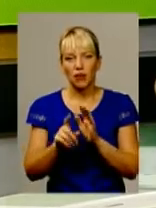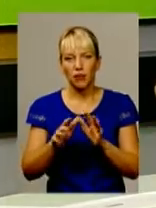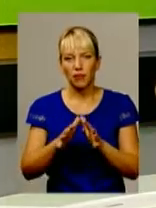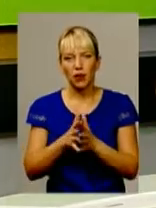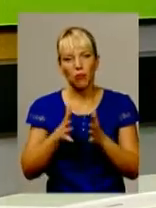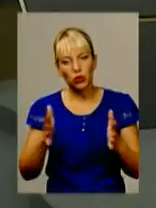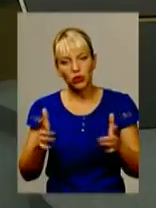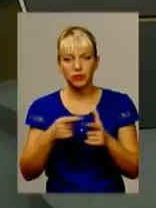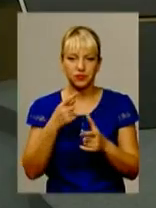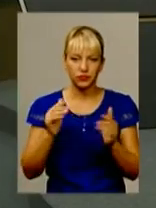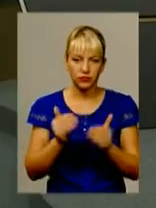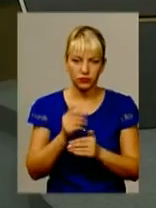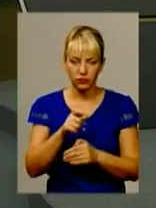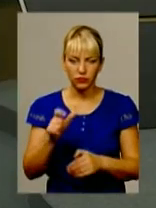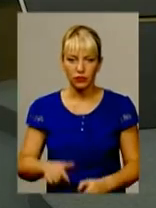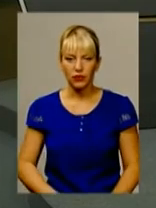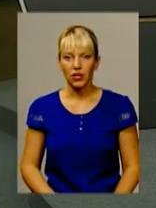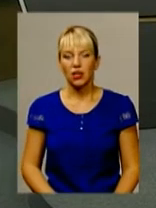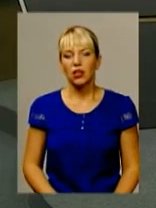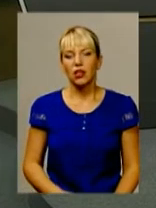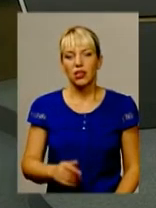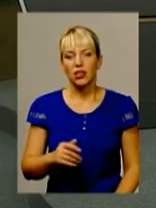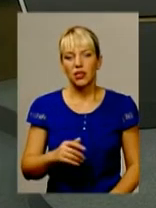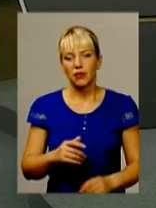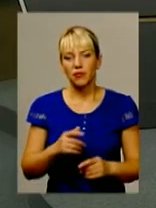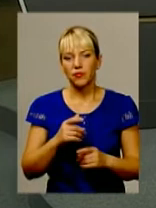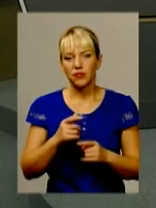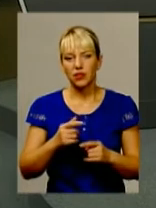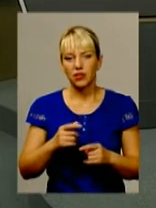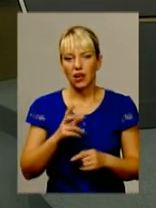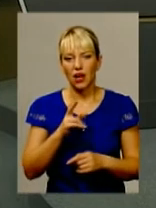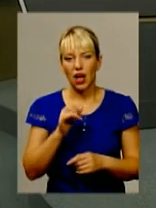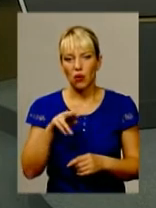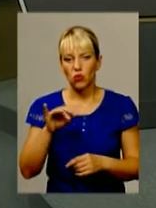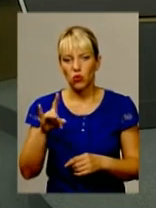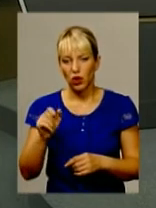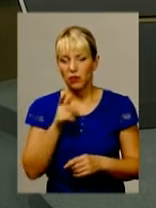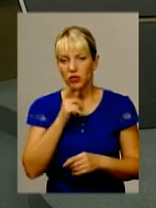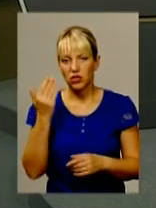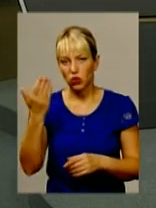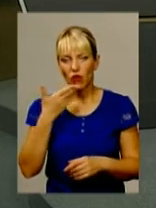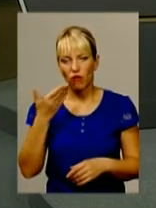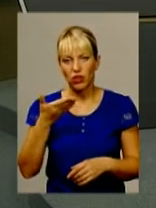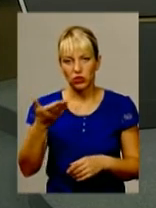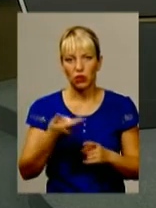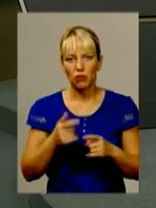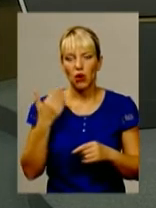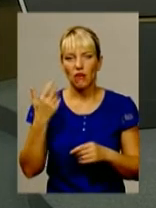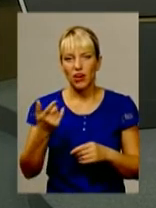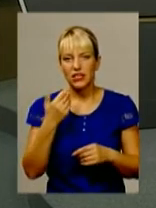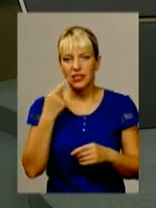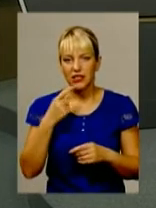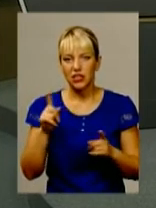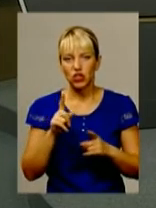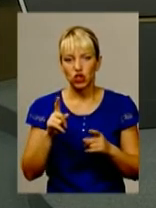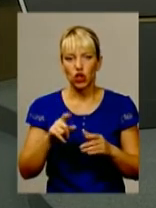Під час брифінгу заступника виконуючого обов'язки міського голови Андрія Капури, ви сказали, що перевезення в громадському транспорті обласного